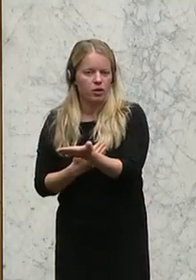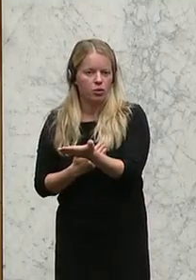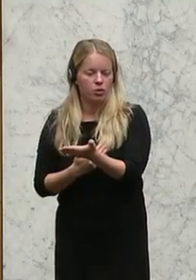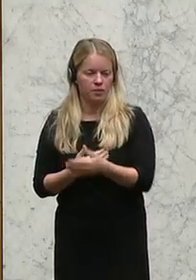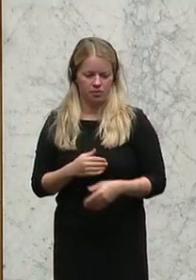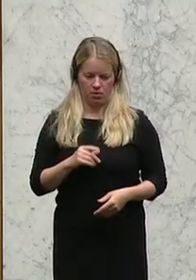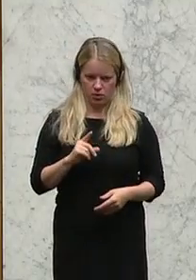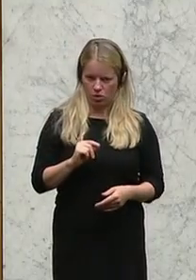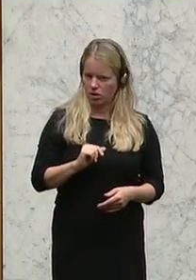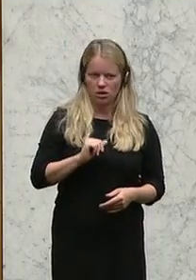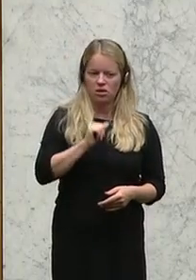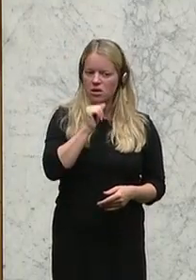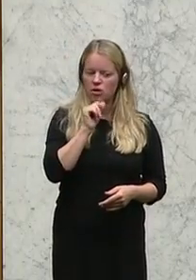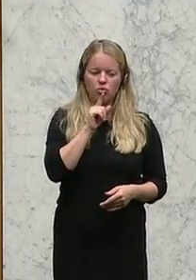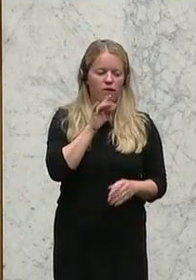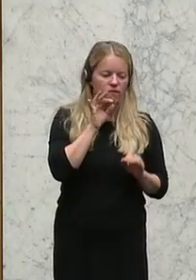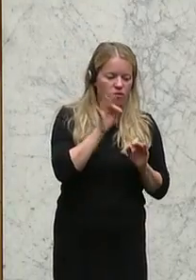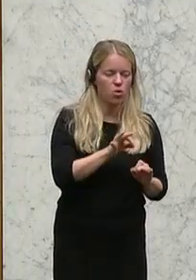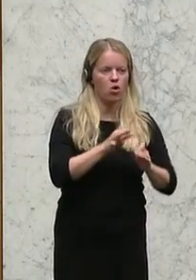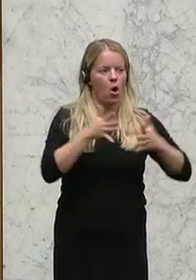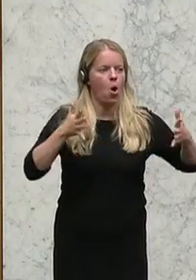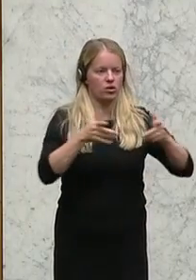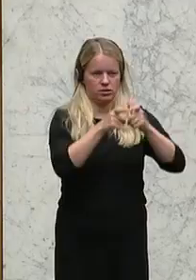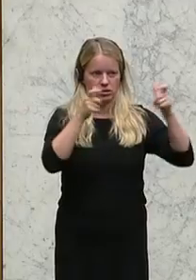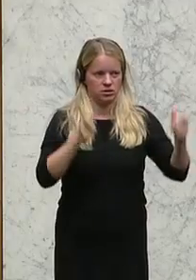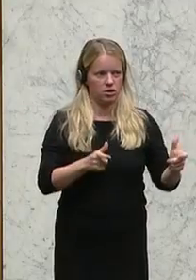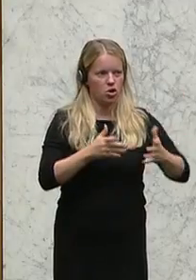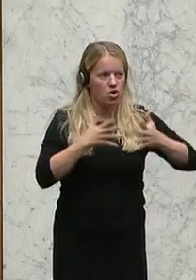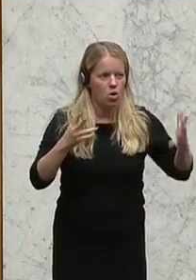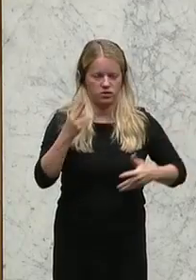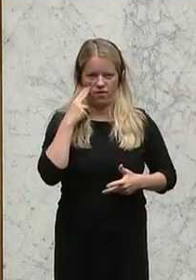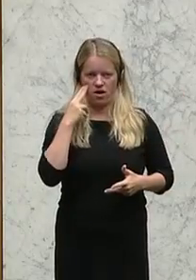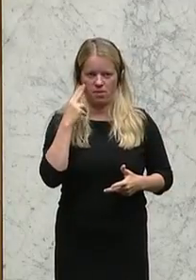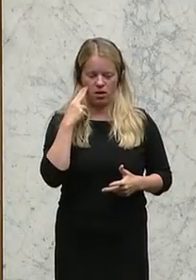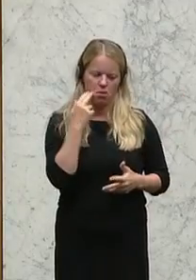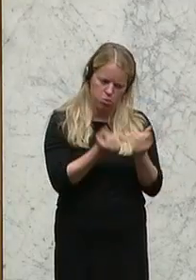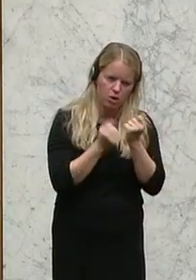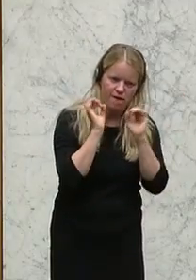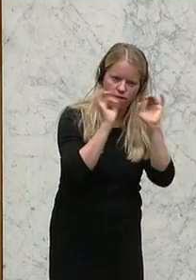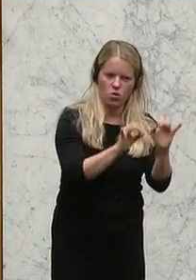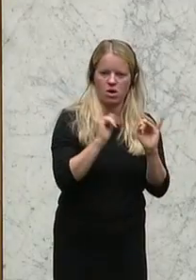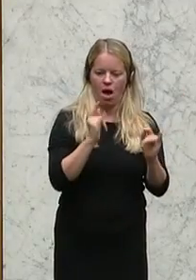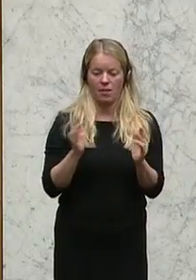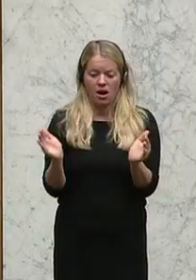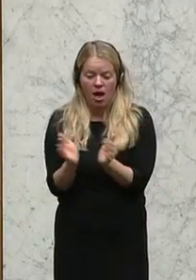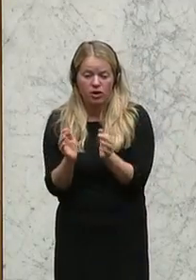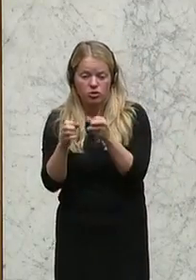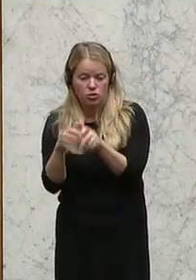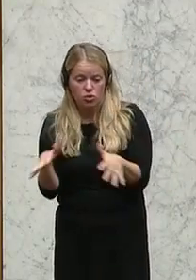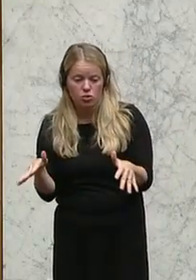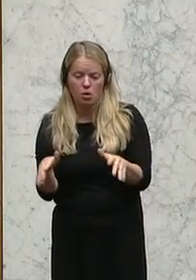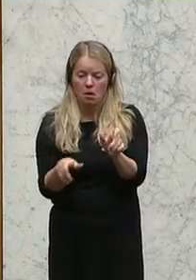Politik für Großkonzerne, für Großunternehmen gemacht werden und die kleinen Strukturen auf der Strecke bleiben.